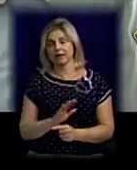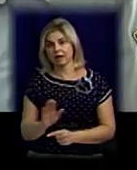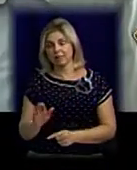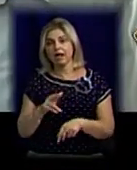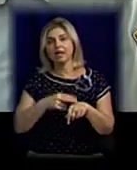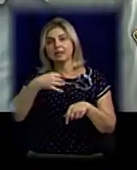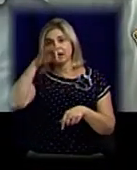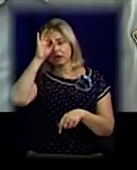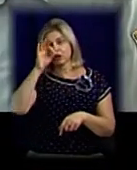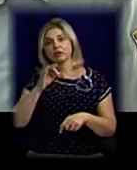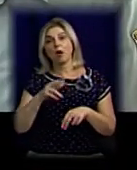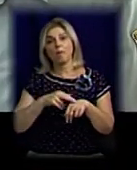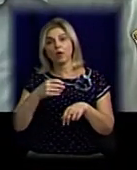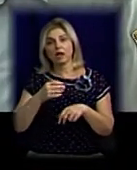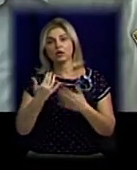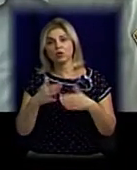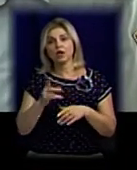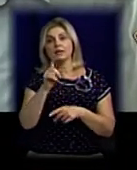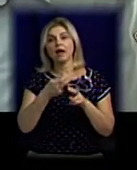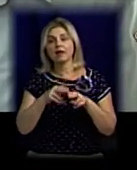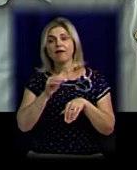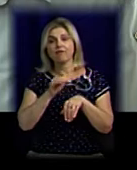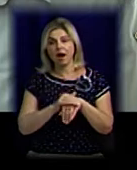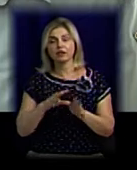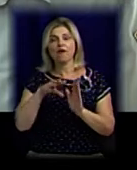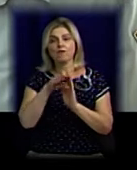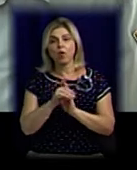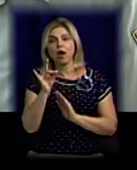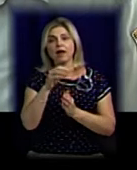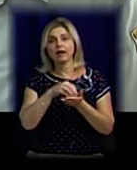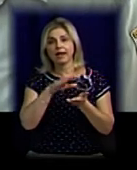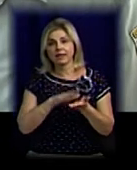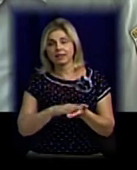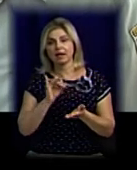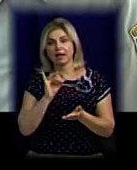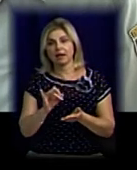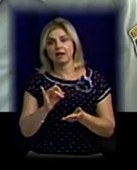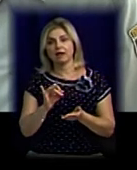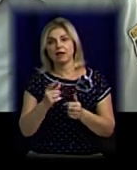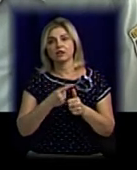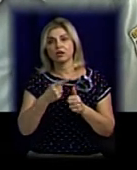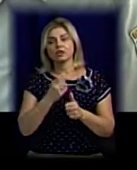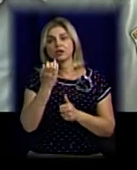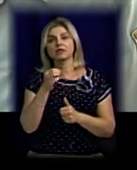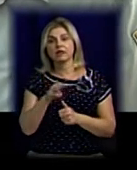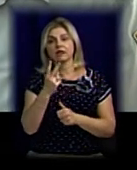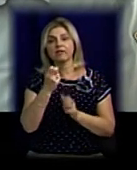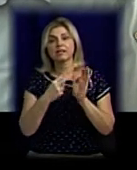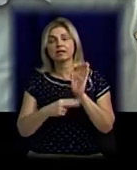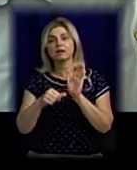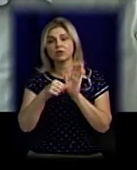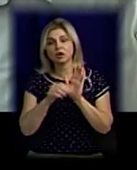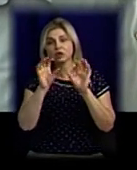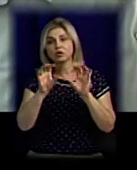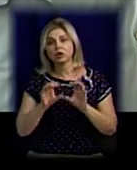образувався відео поліції. За даним фактом внесено дані до єдиного аресту дослідового розслідування з правовою кваліфікацією стаття 276 кримінального